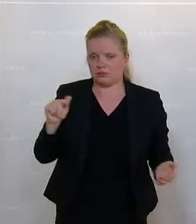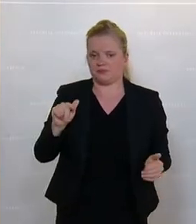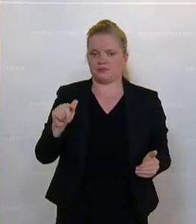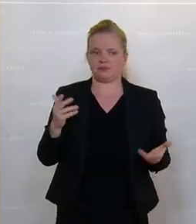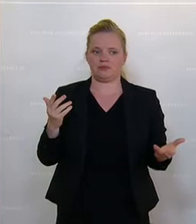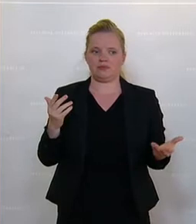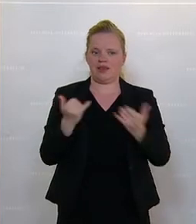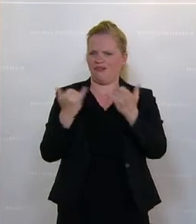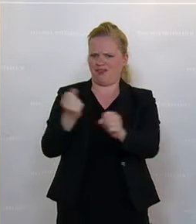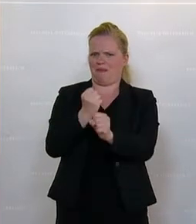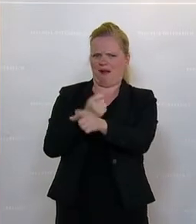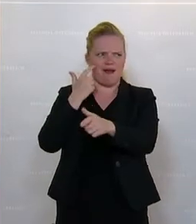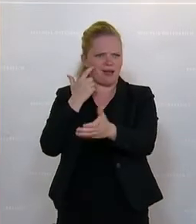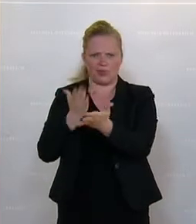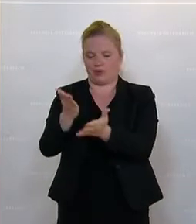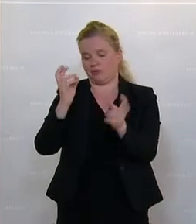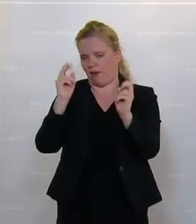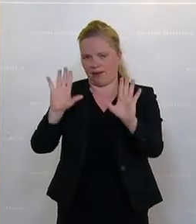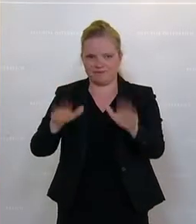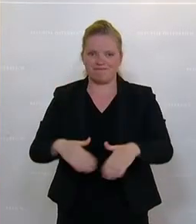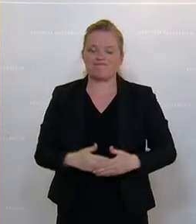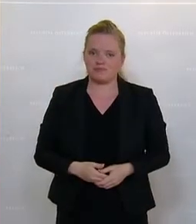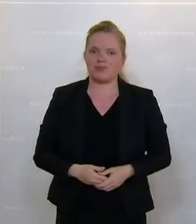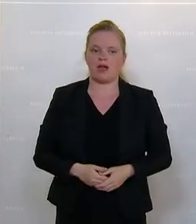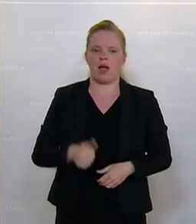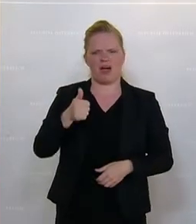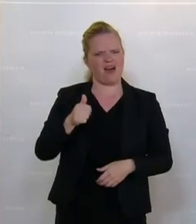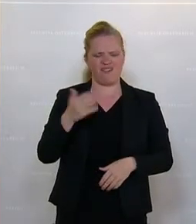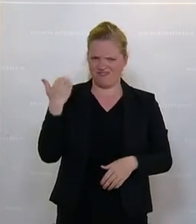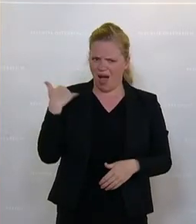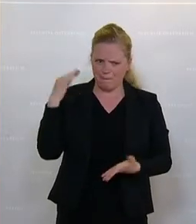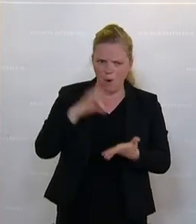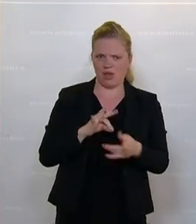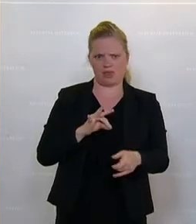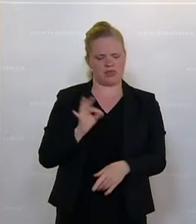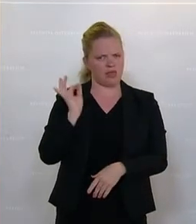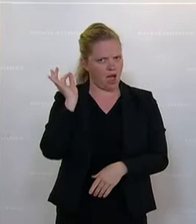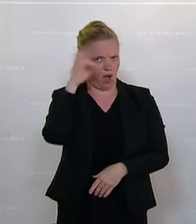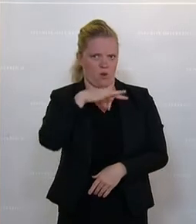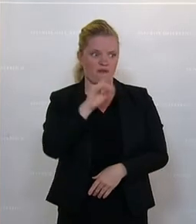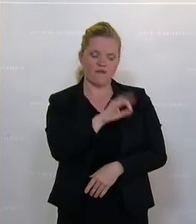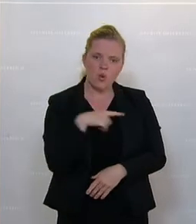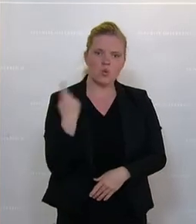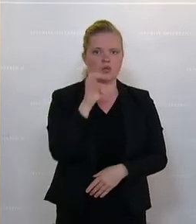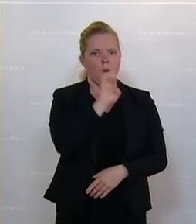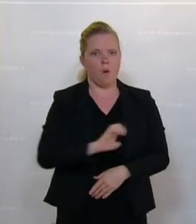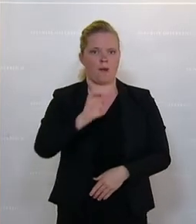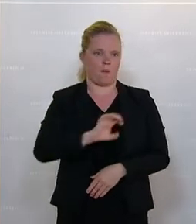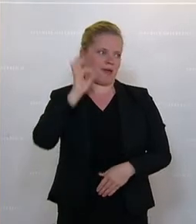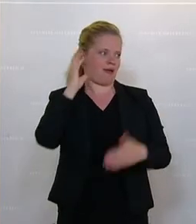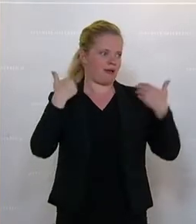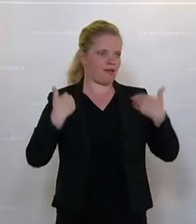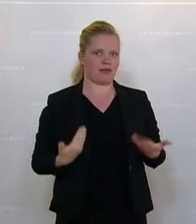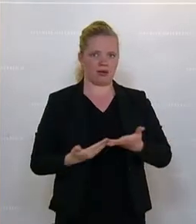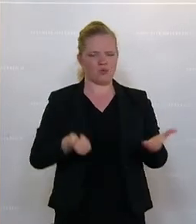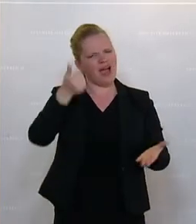wie Sie das durchziehen, das war einer der traurigsten Momente für uns als Europäerinnen und Europäer. Und